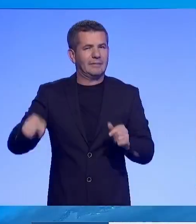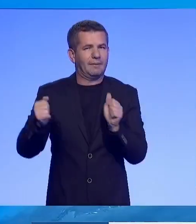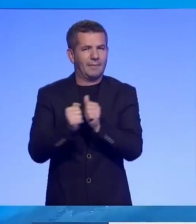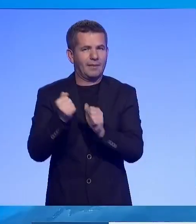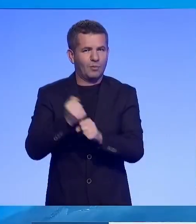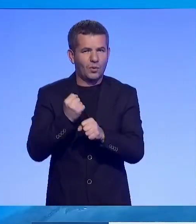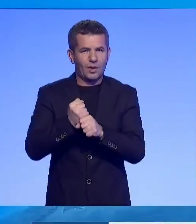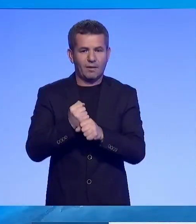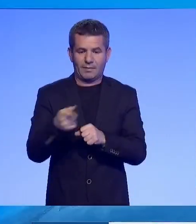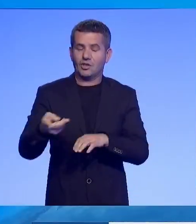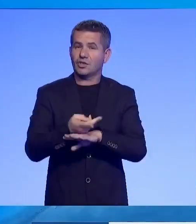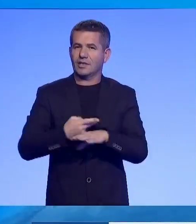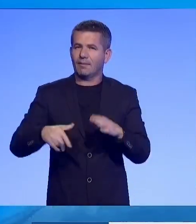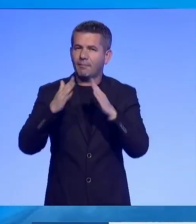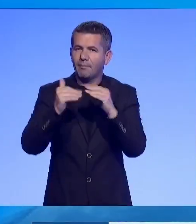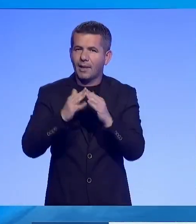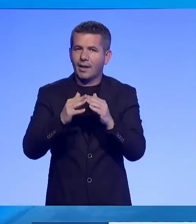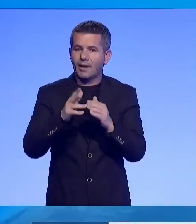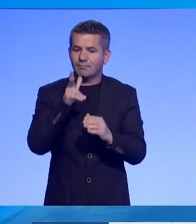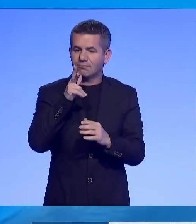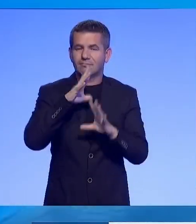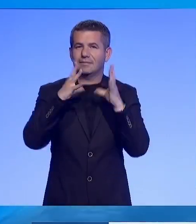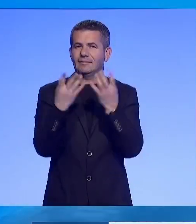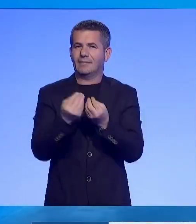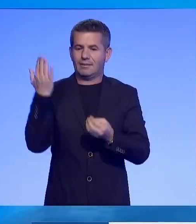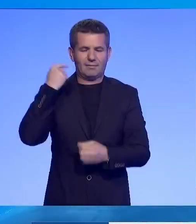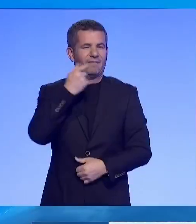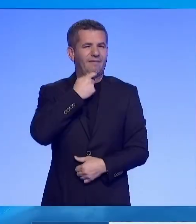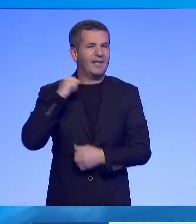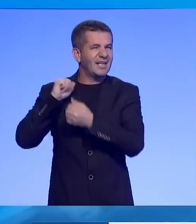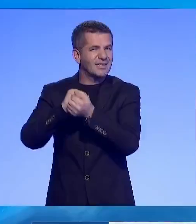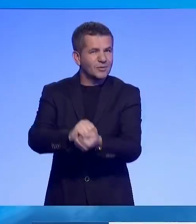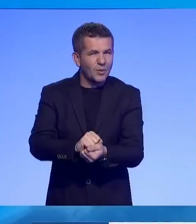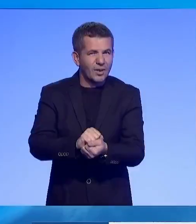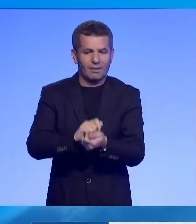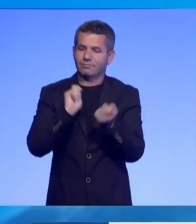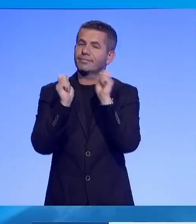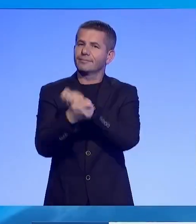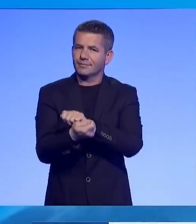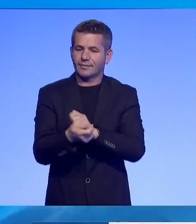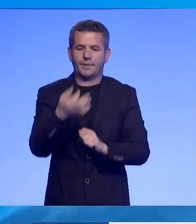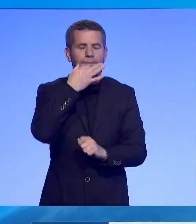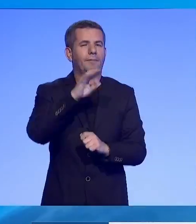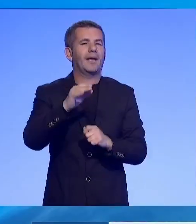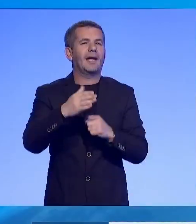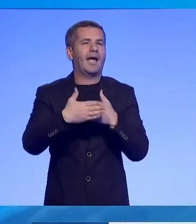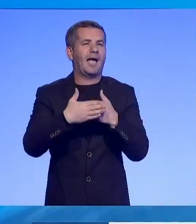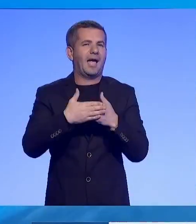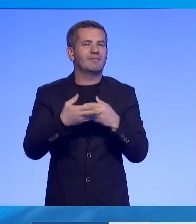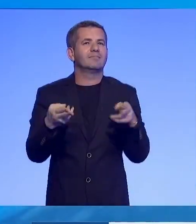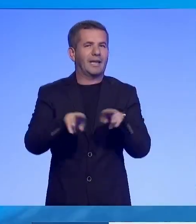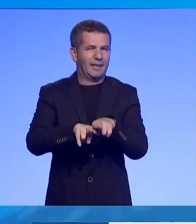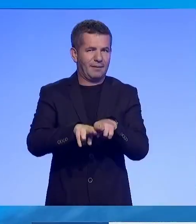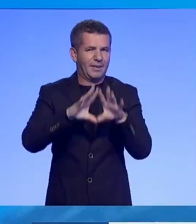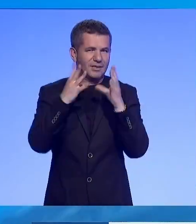shtetet e Balkanit përendimor për të ka përsyrët rashëgëmin e sekaluarës dhe për të ndërtuar pajtimin me styre. Aj ka than